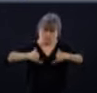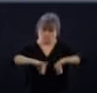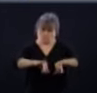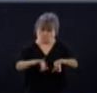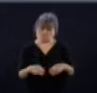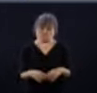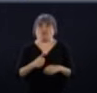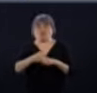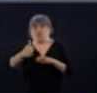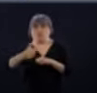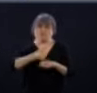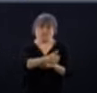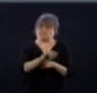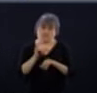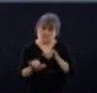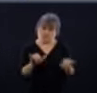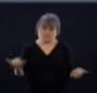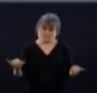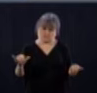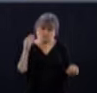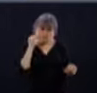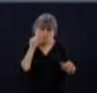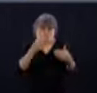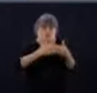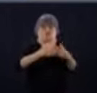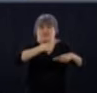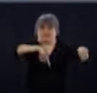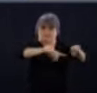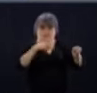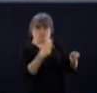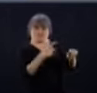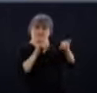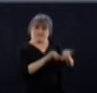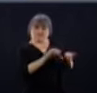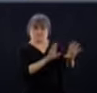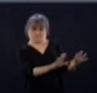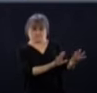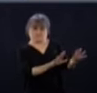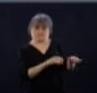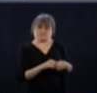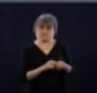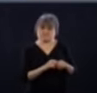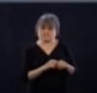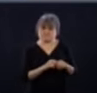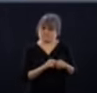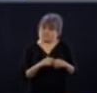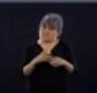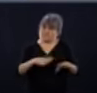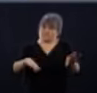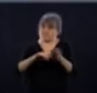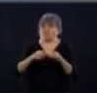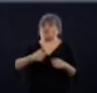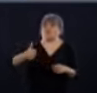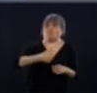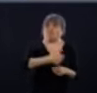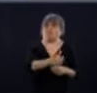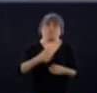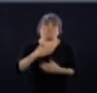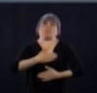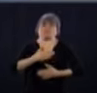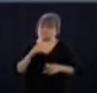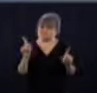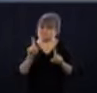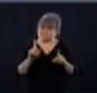se déplacer, de rester dans la région où on demeure, ou en tout cas dans la région où on se trouve, et de limiter ainsi ces déplacements malgré qu'ils